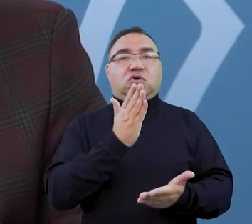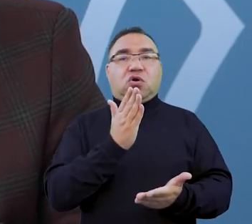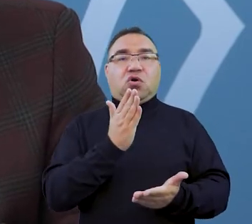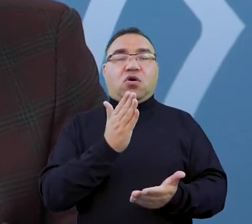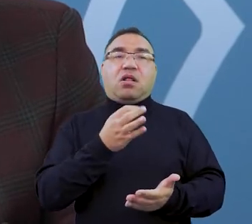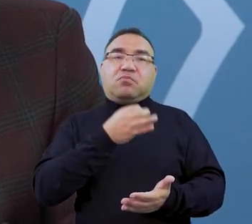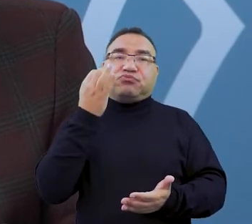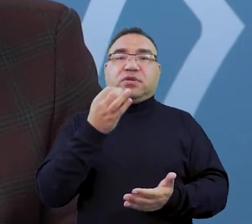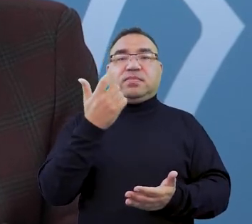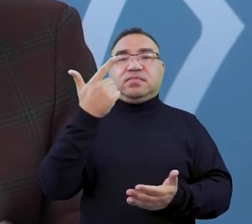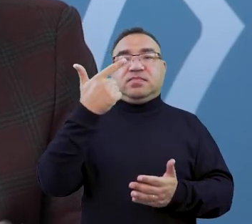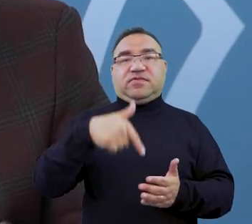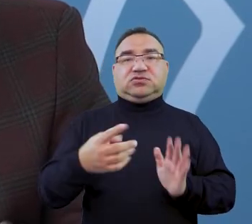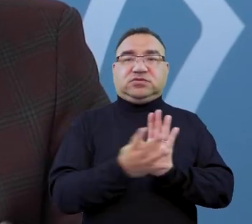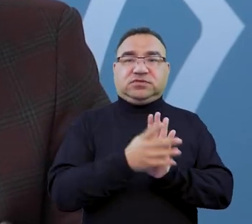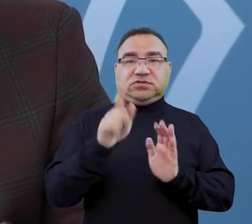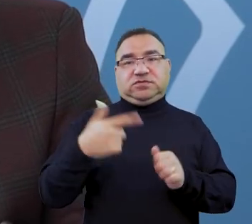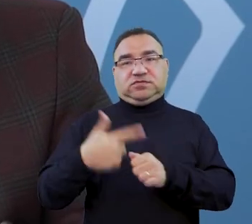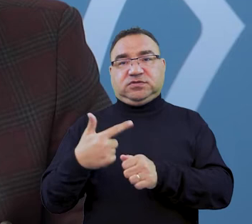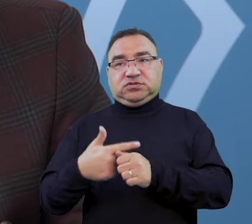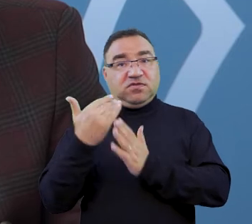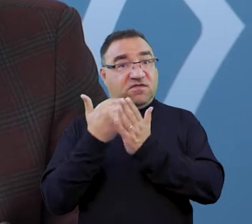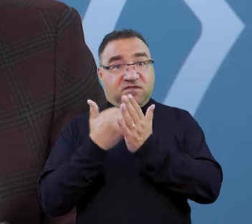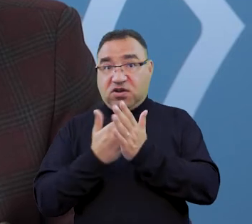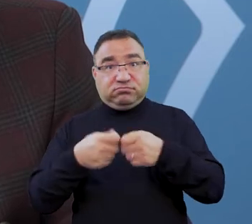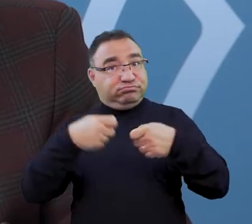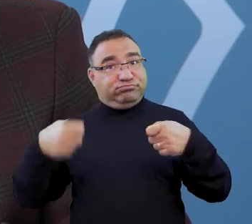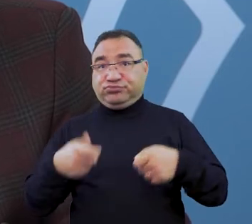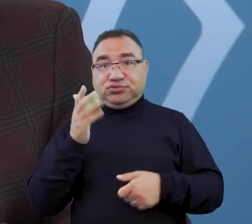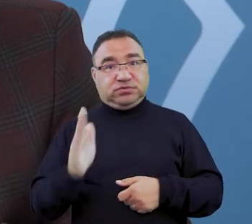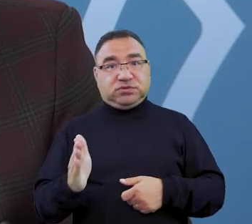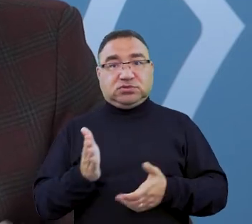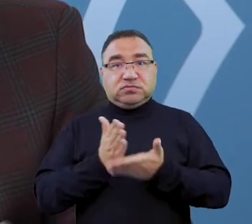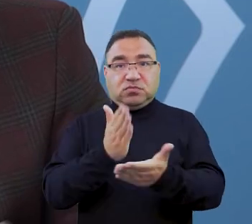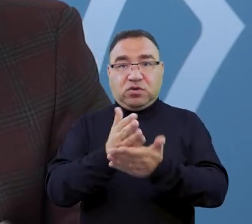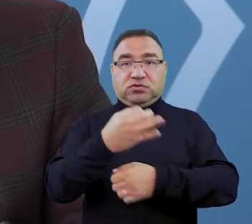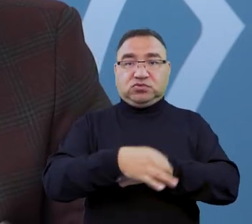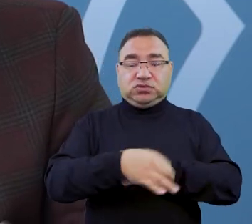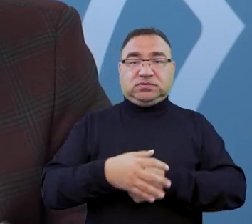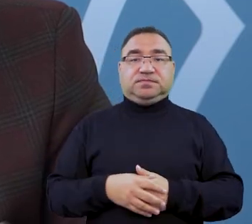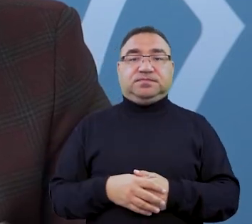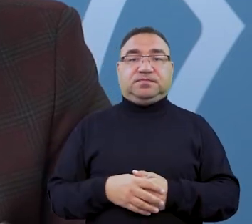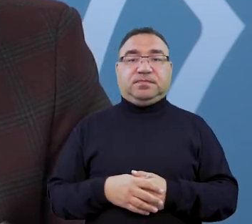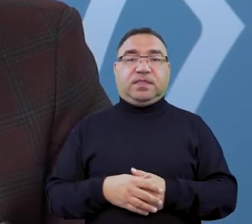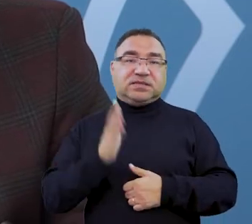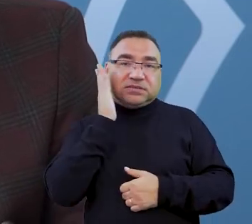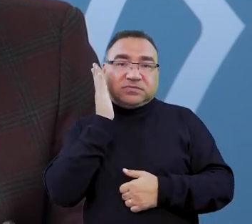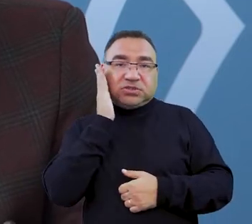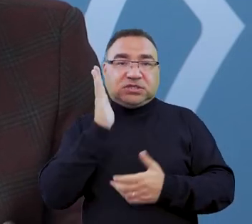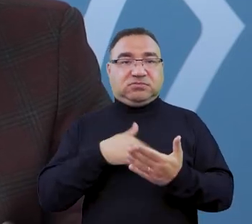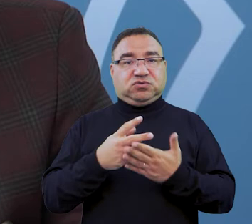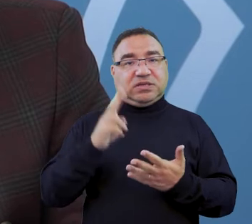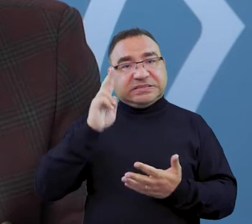semestr letni 19-20. Czy mam rozumieć, te warunki nie zostaną przedłużone na kolejny semestr? Warto dodać, że zamieszkanie w